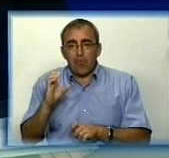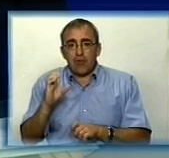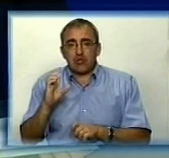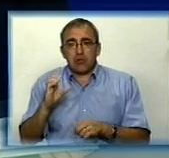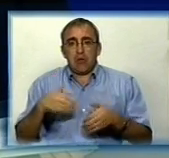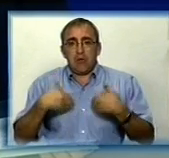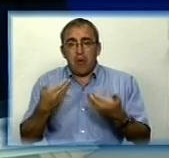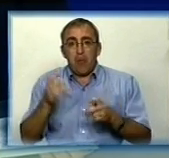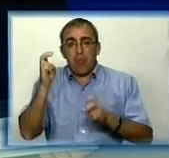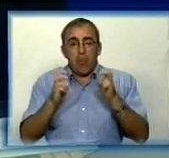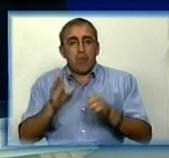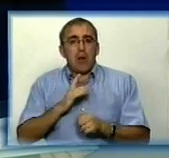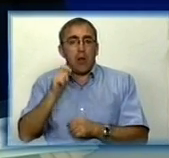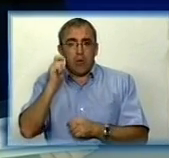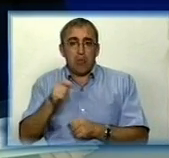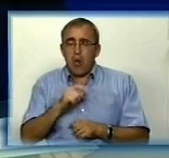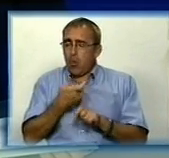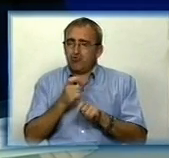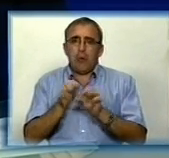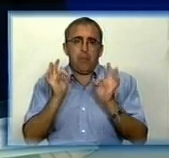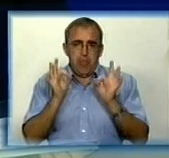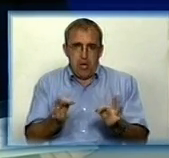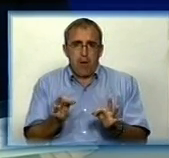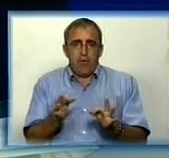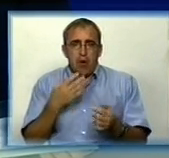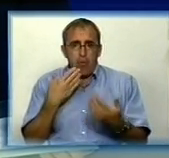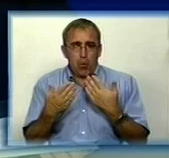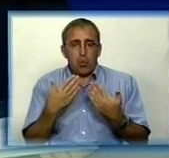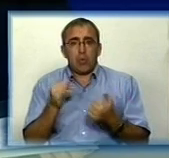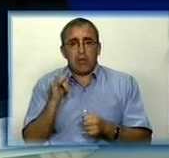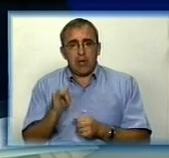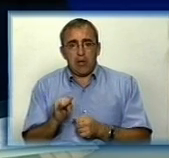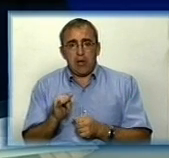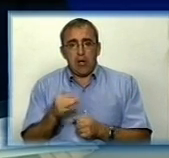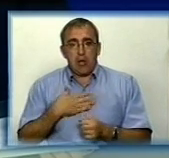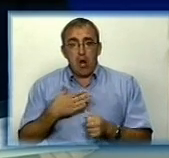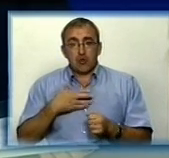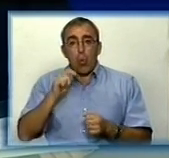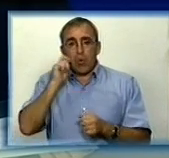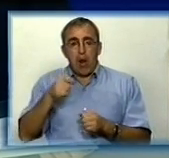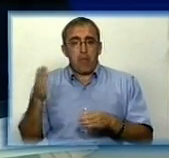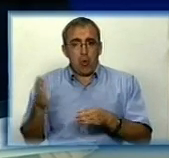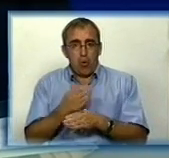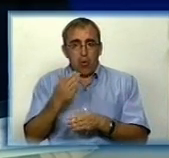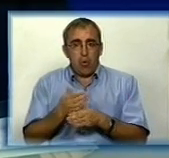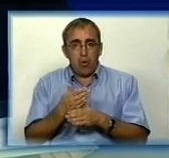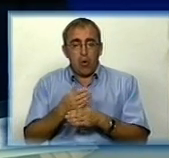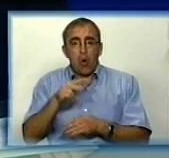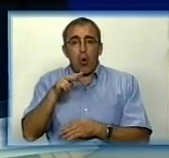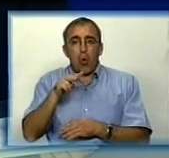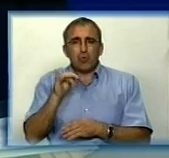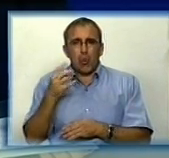производители були українські, я считаю, що це дуже правильний підход. Так от, це наш український производитель, Люксон Спорт,